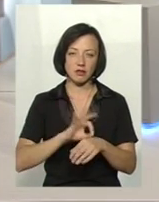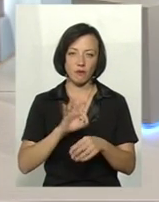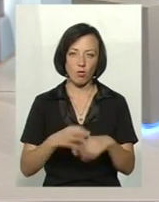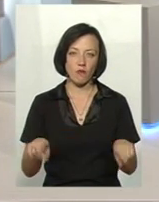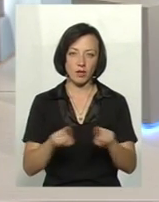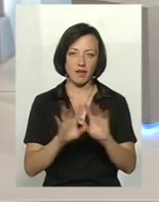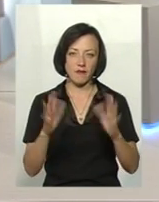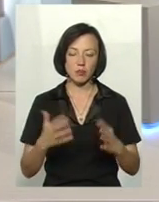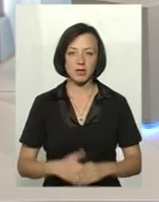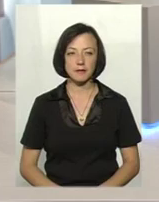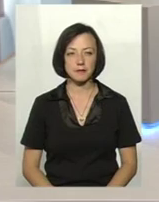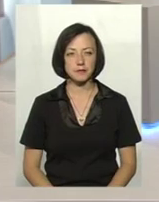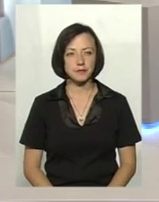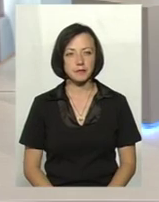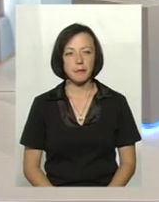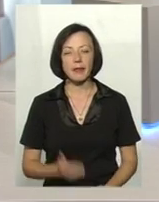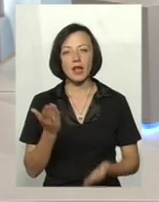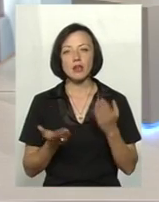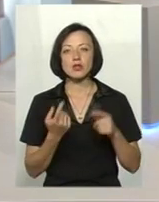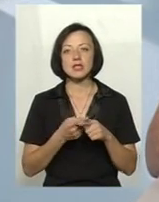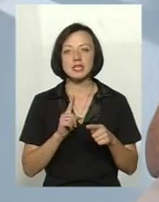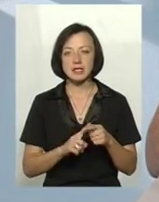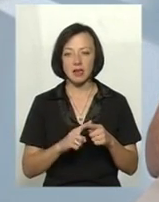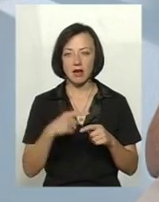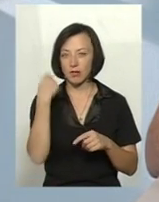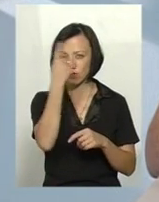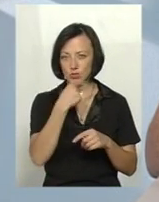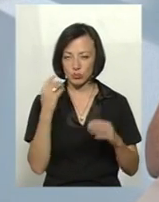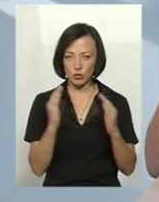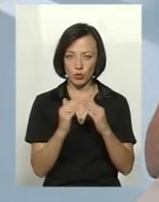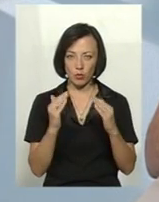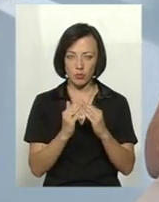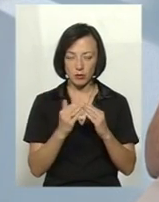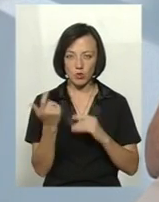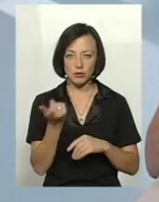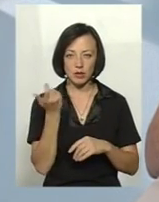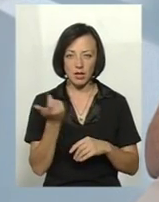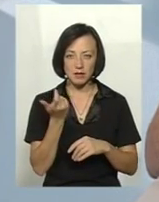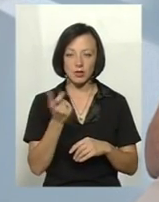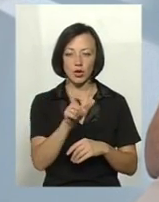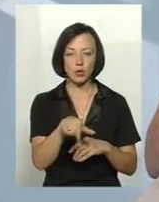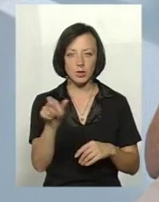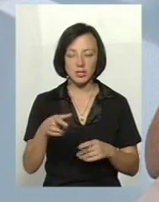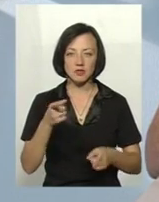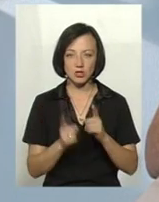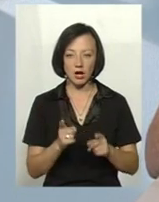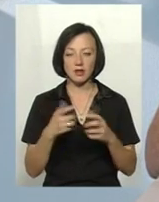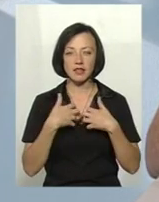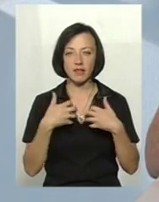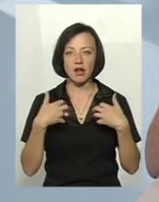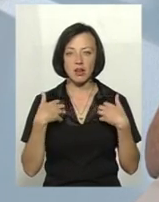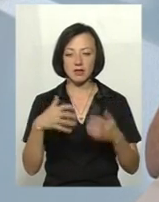заходи санацій? Якщо це в приватному секторі, особисті підсобні господарства населення, то, звичайно, тварини